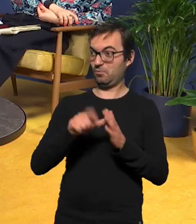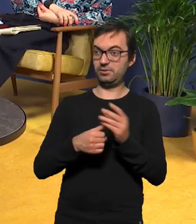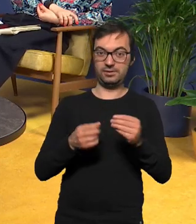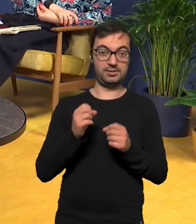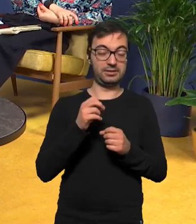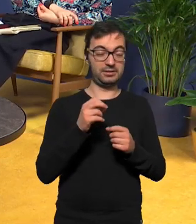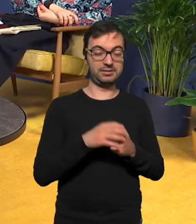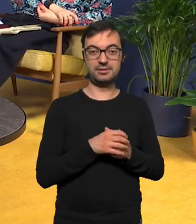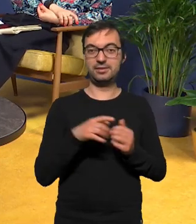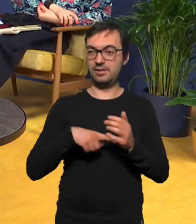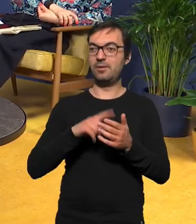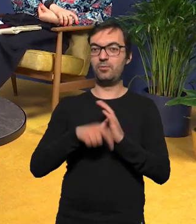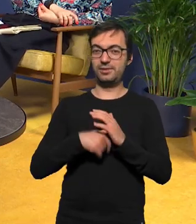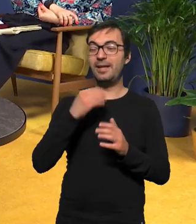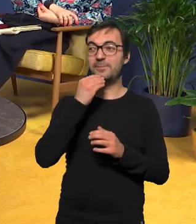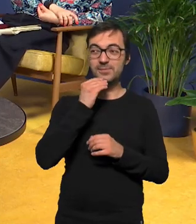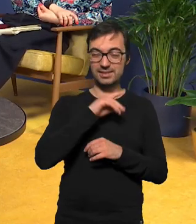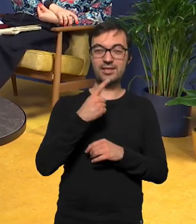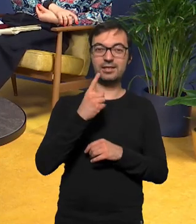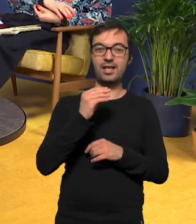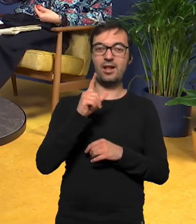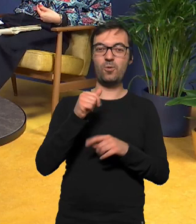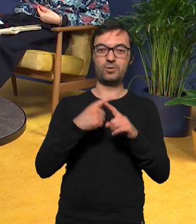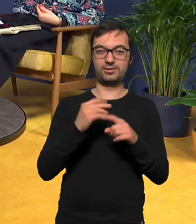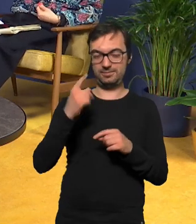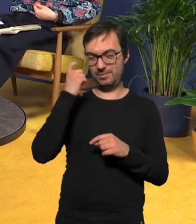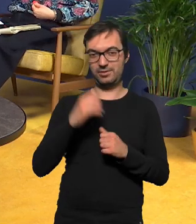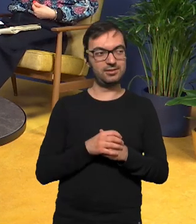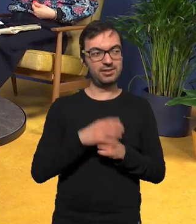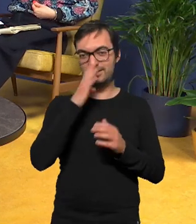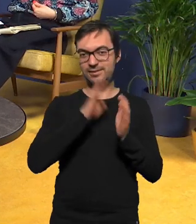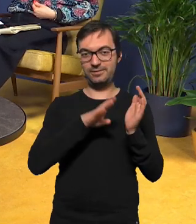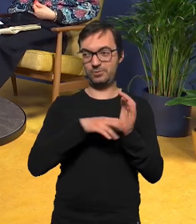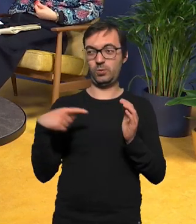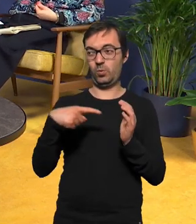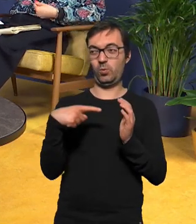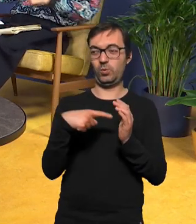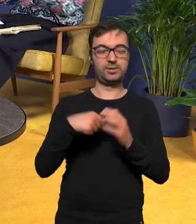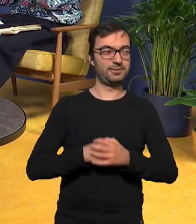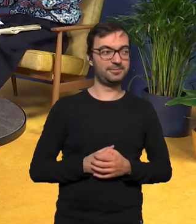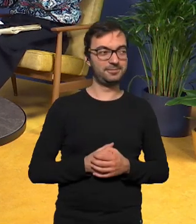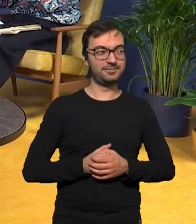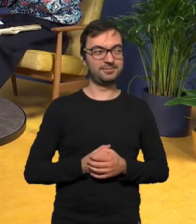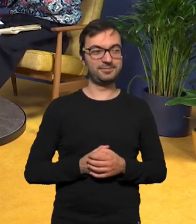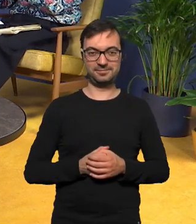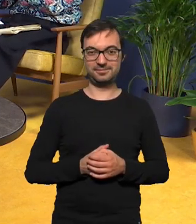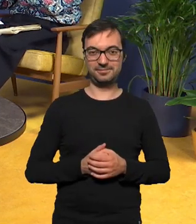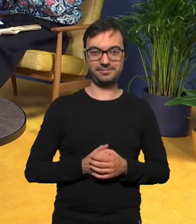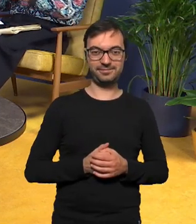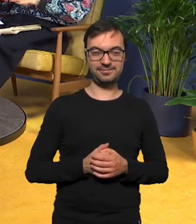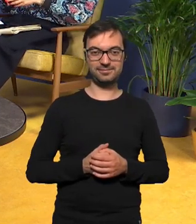ręki to jest taka i to jest ta wersja deluxe przypomnijmy tak bo tu jest taka zwykła zwykła zwyklutka